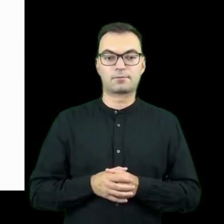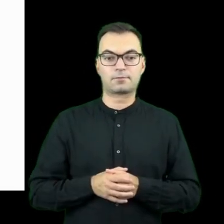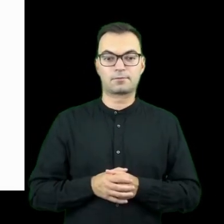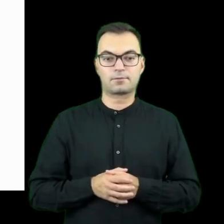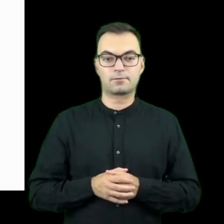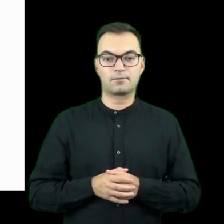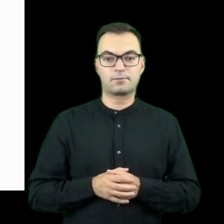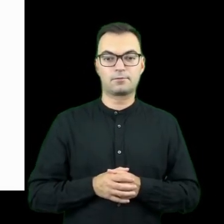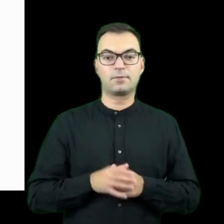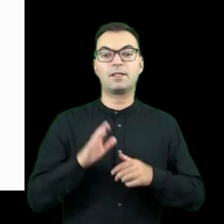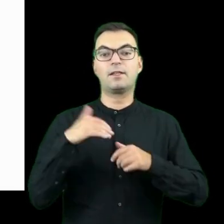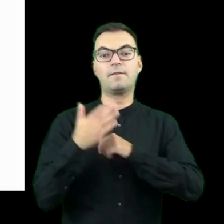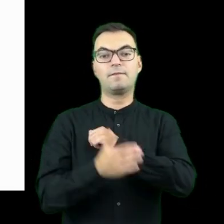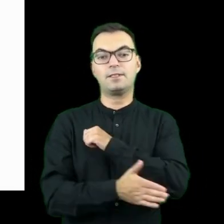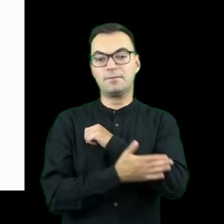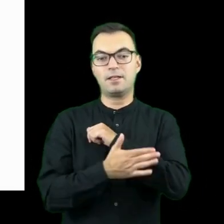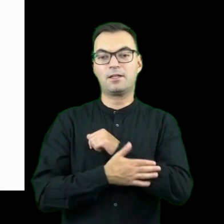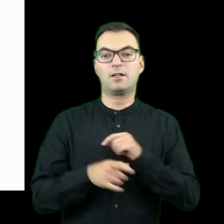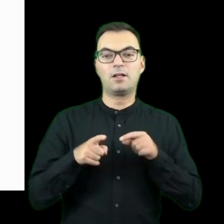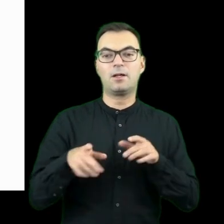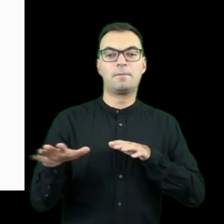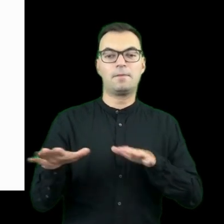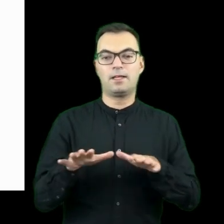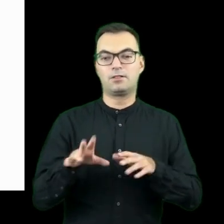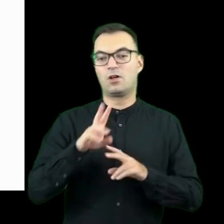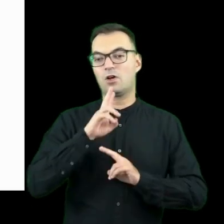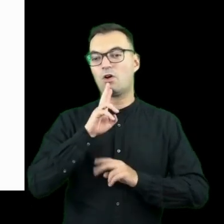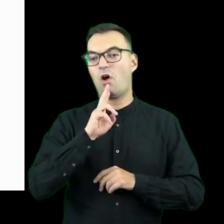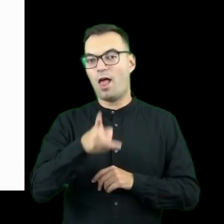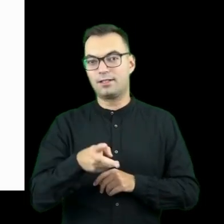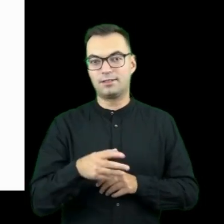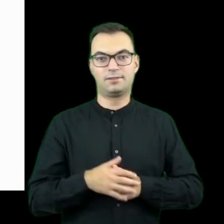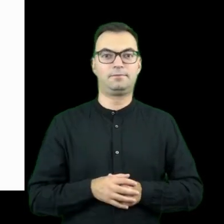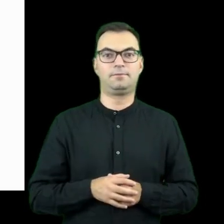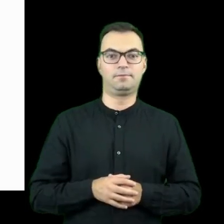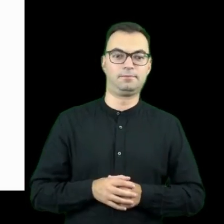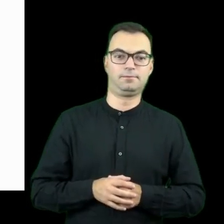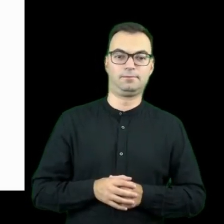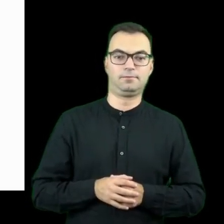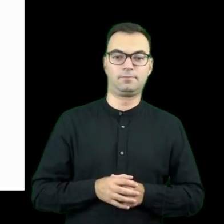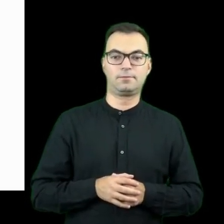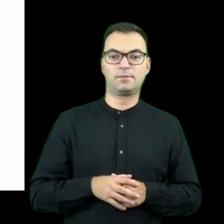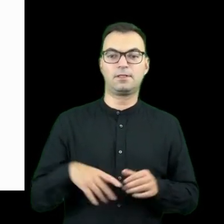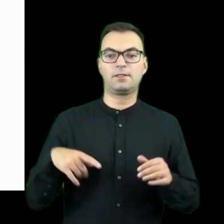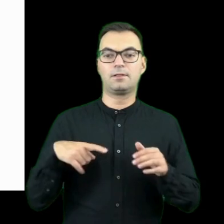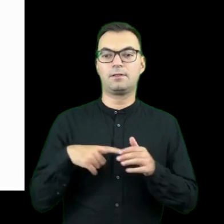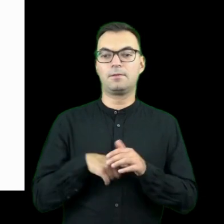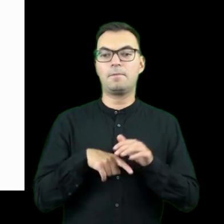organizuje, jakby, która wspiera organizacje lokalnych kolacji, na których